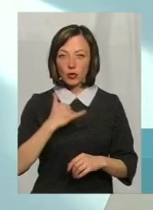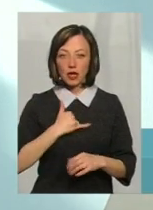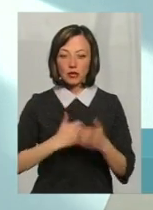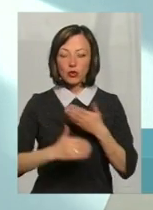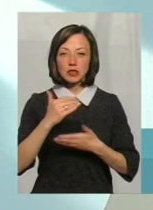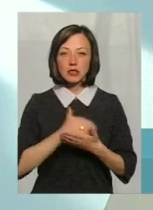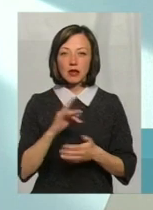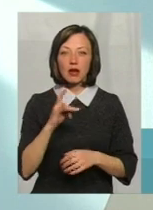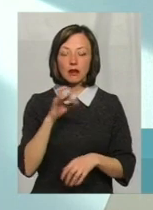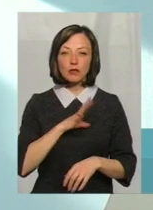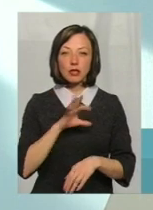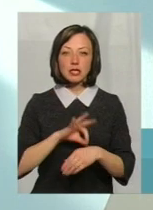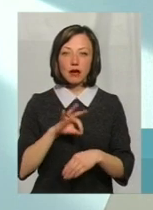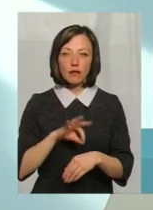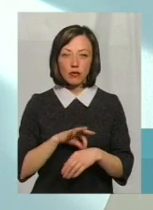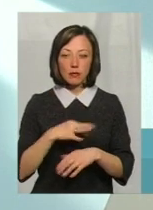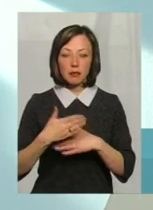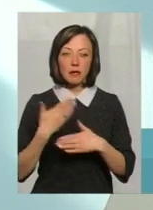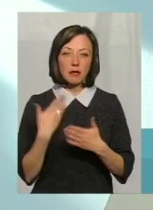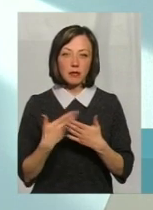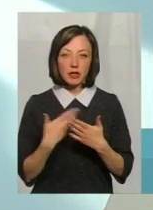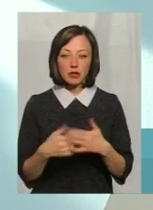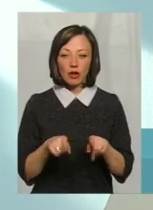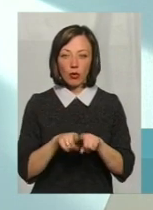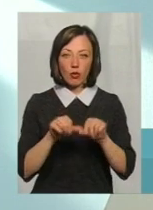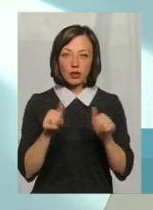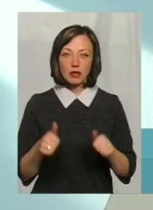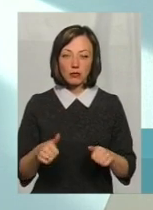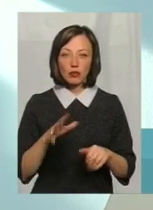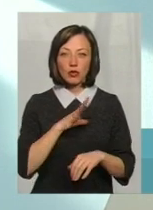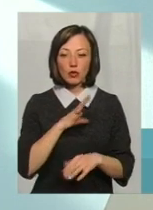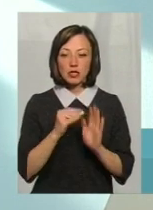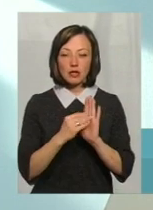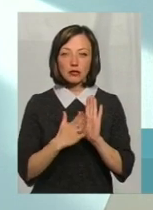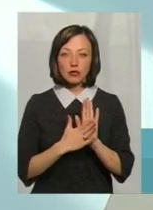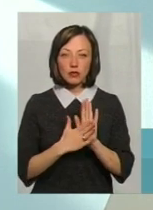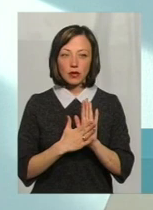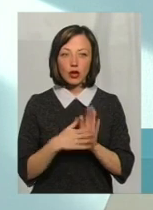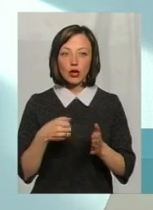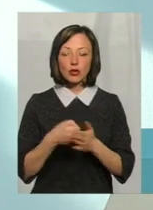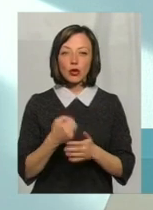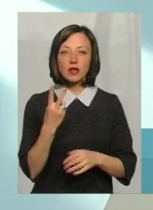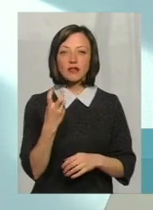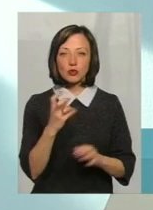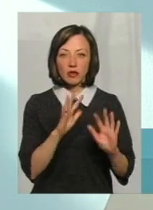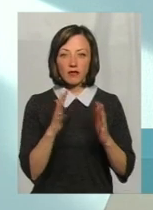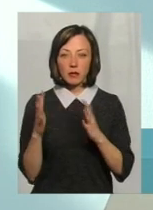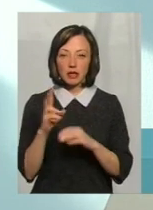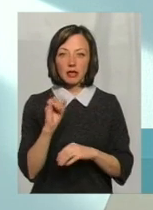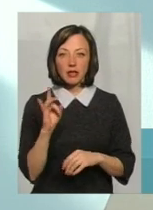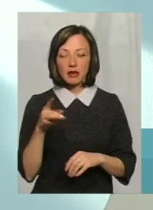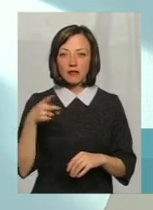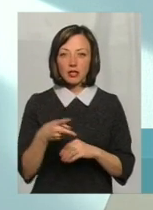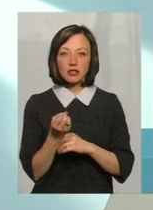останній раз була захворювання приблизно такого типу, де у нас було зареєстровано до 200 випадків кору в